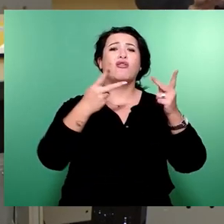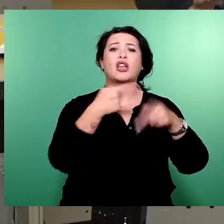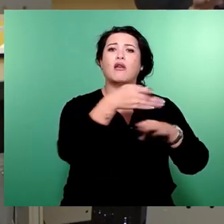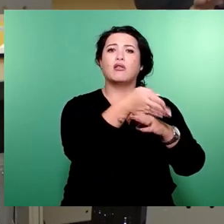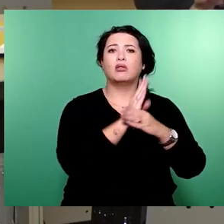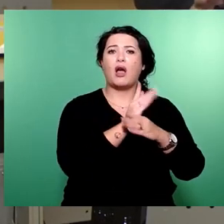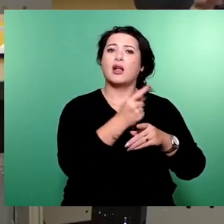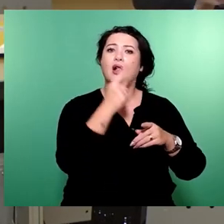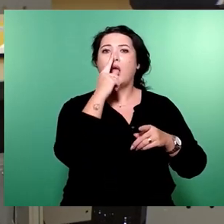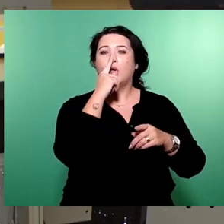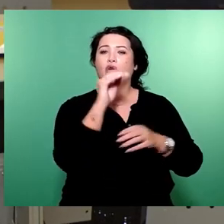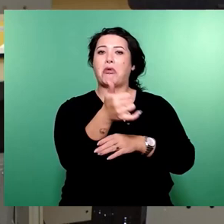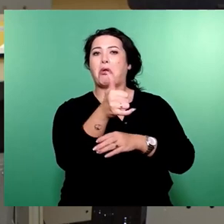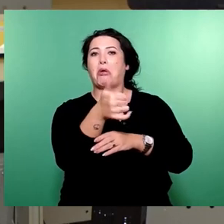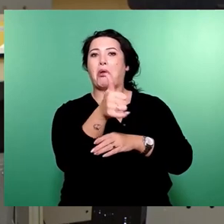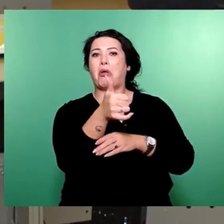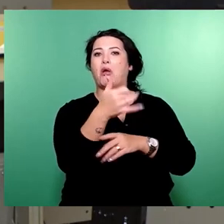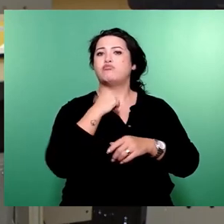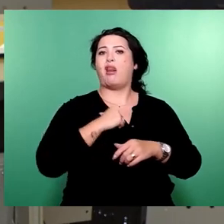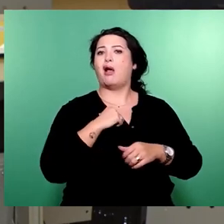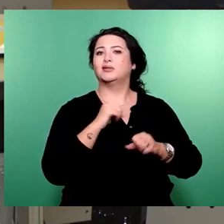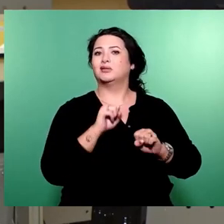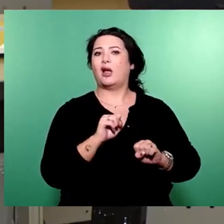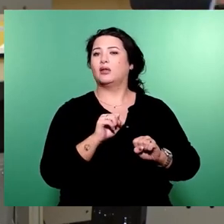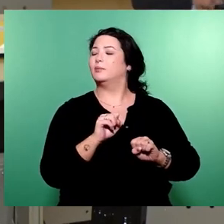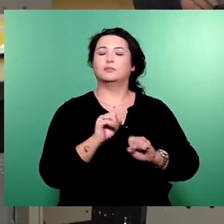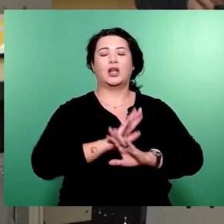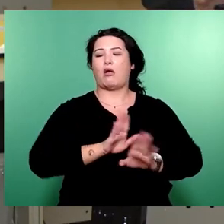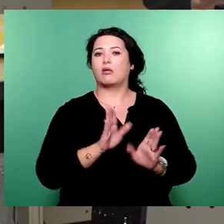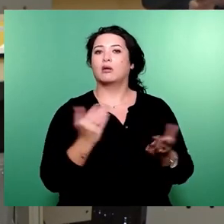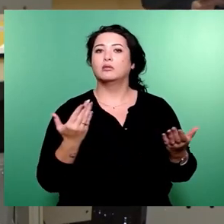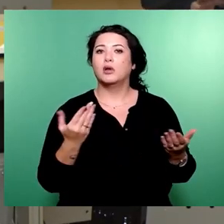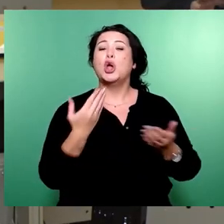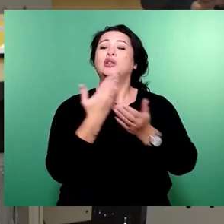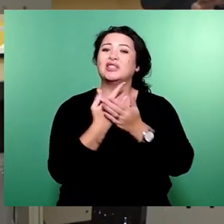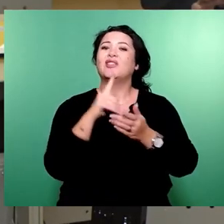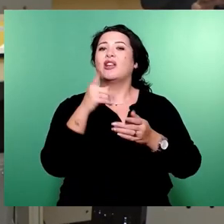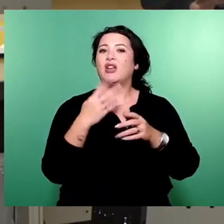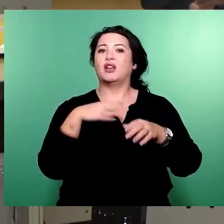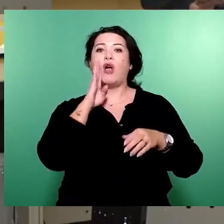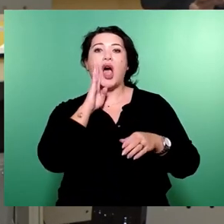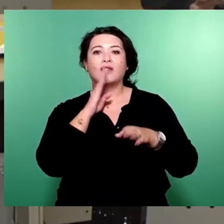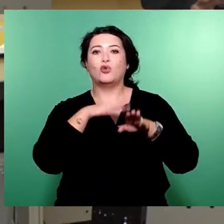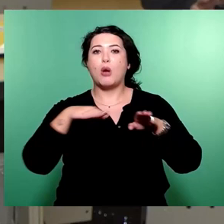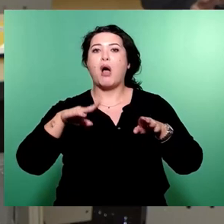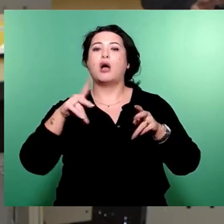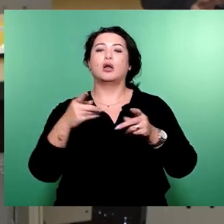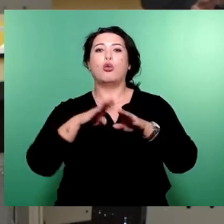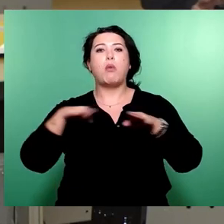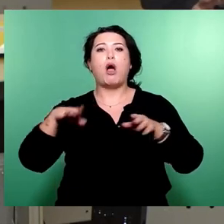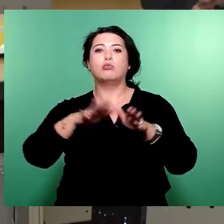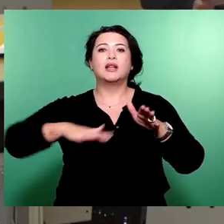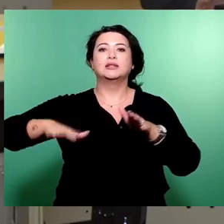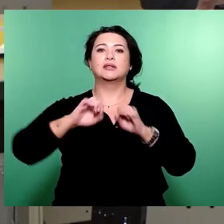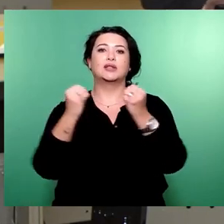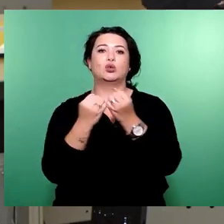willkürlich zu belasten. Und da sind wir wieder bei dem Parkraummanagement und dem Anwohnerparken. Das hätte ja noch nicht mal alle Autofahrer gleichmäßig